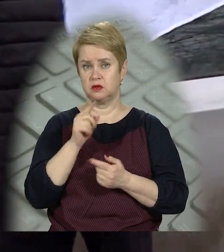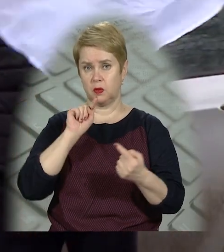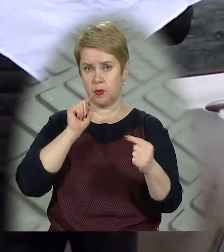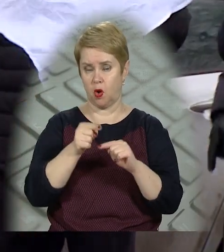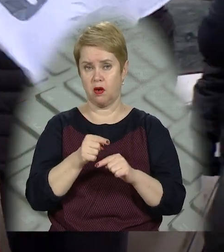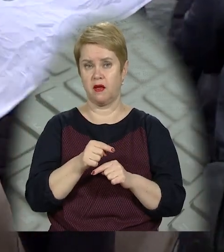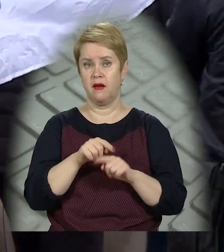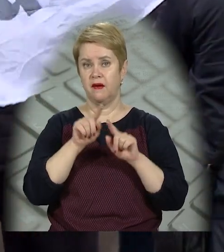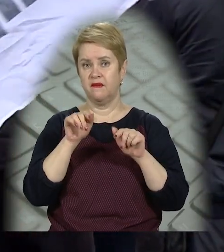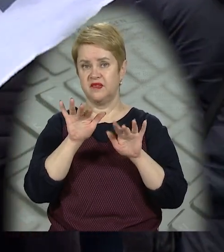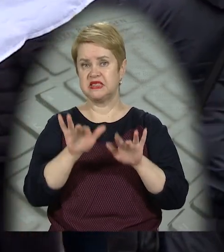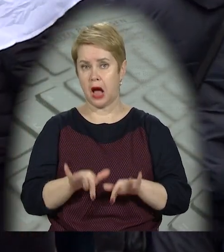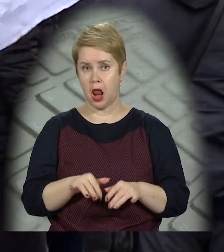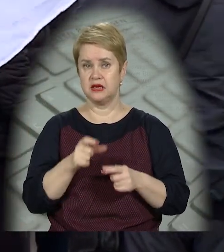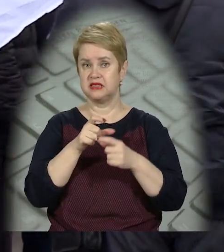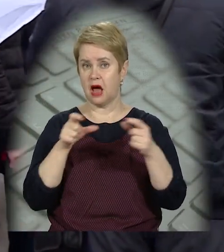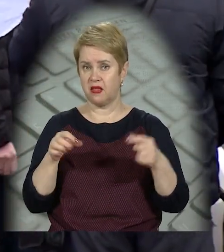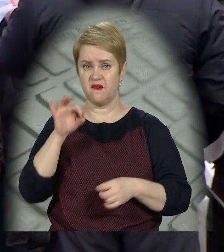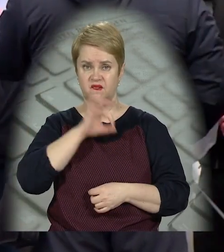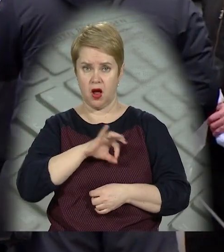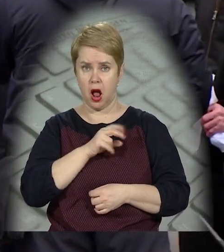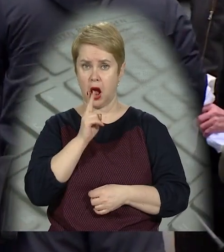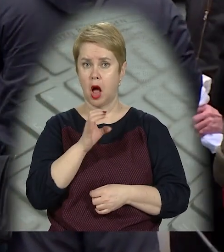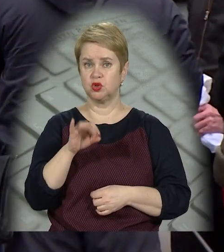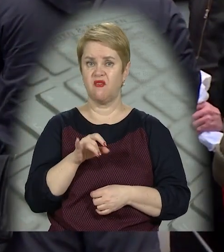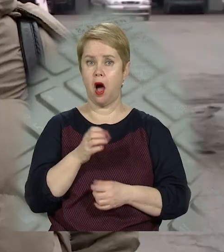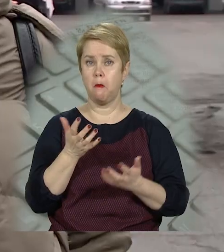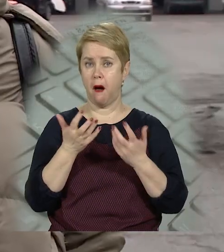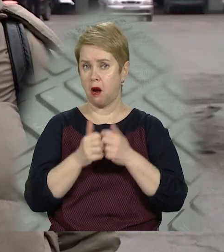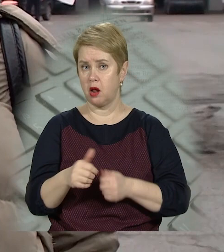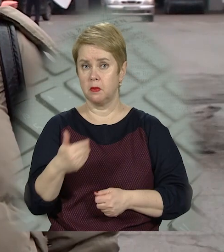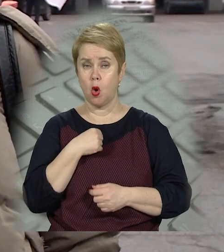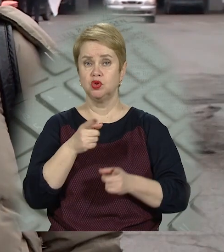проти тотальної фізкалізації, тобто використання касових апаратів.